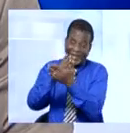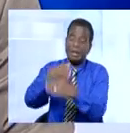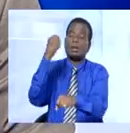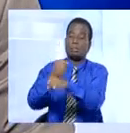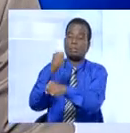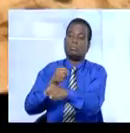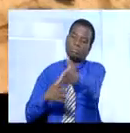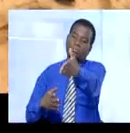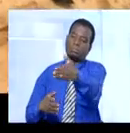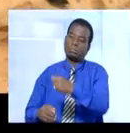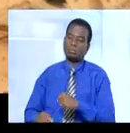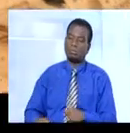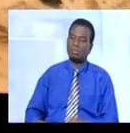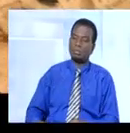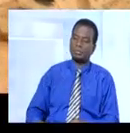toit de laser.